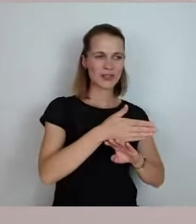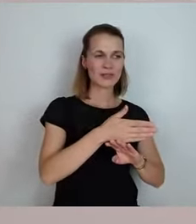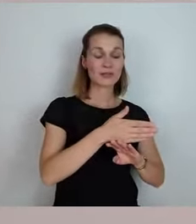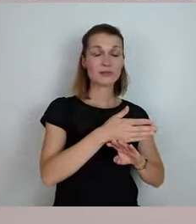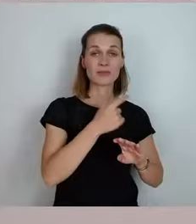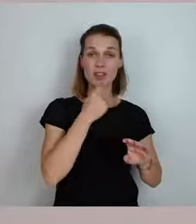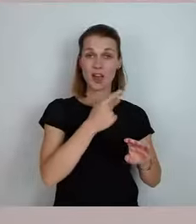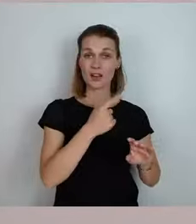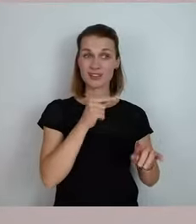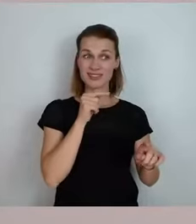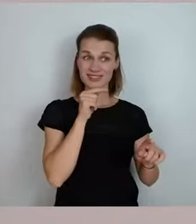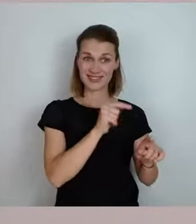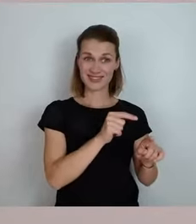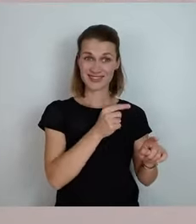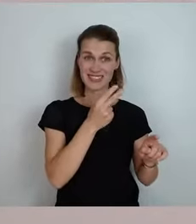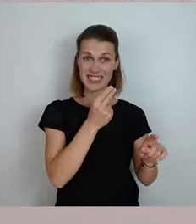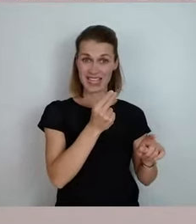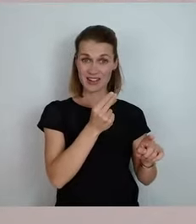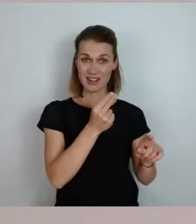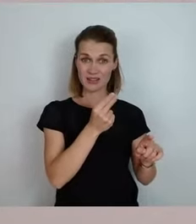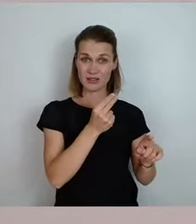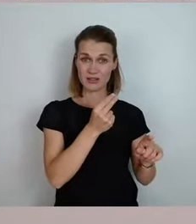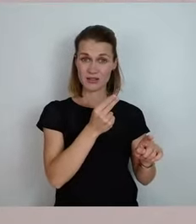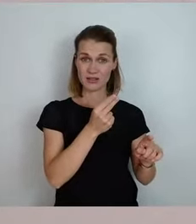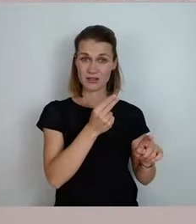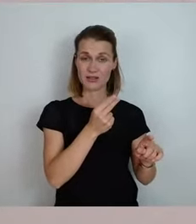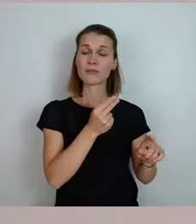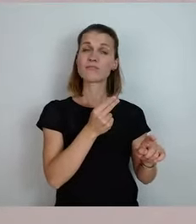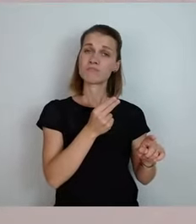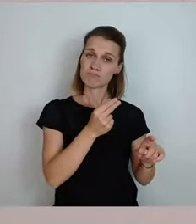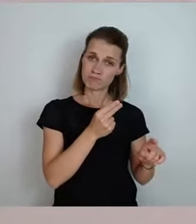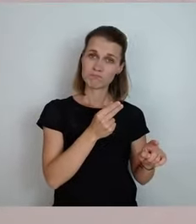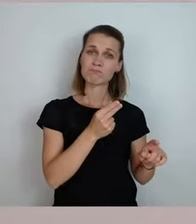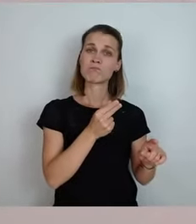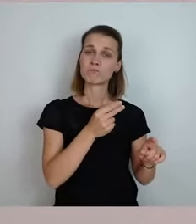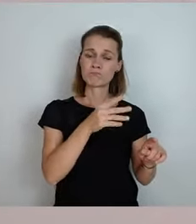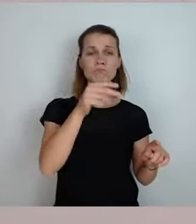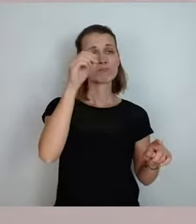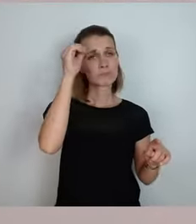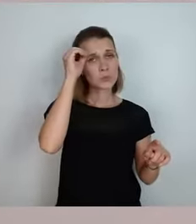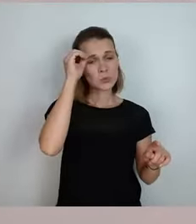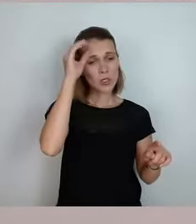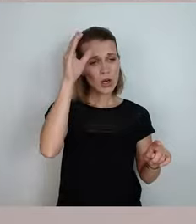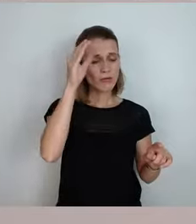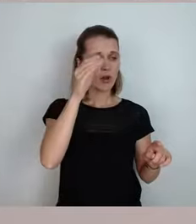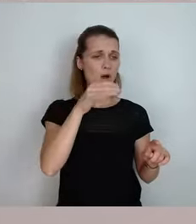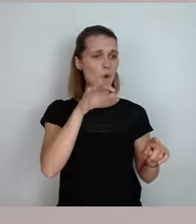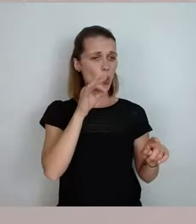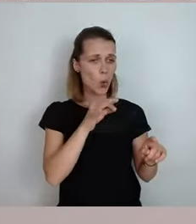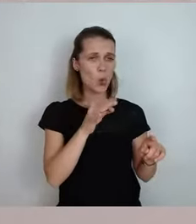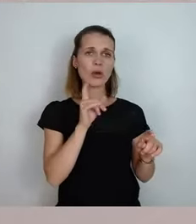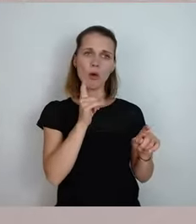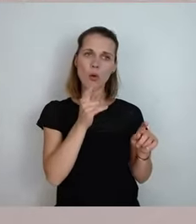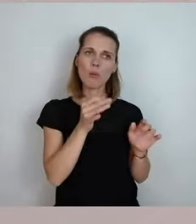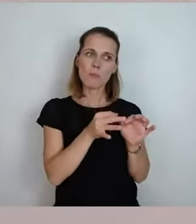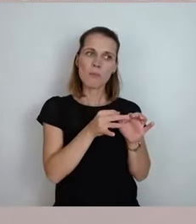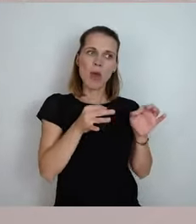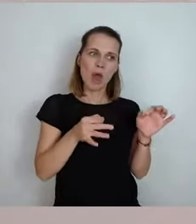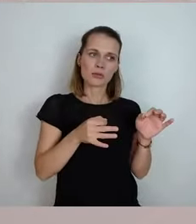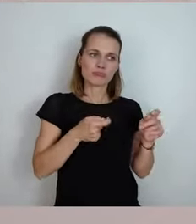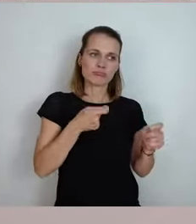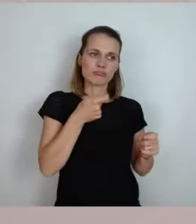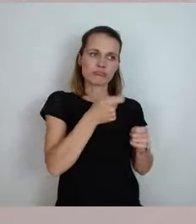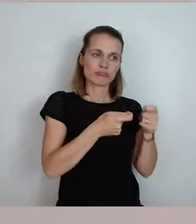Geld jetzt, was ja wirklich sehr klug und sparsam da eingesetzt wird für die Sanierung der